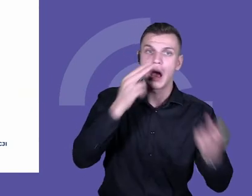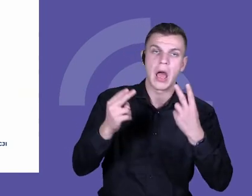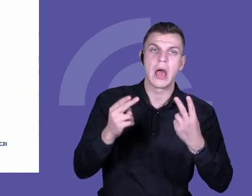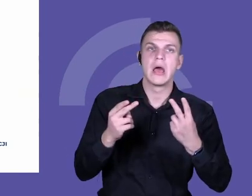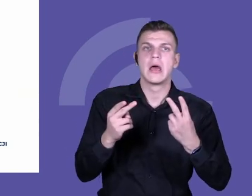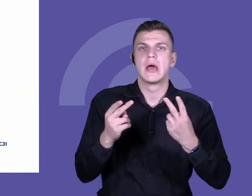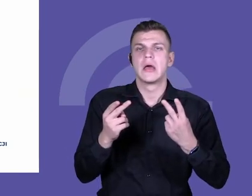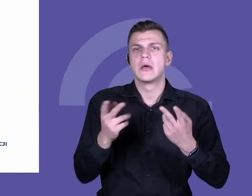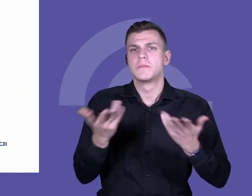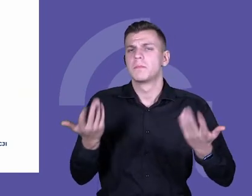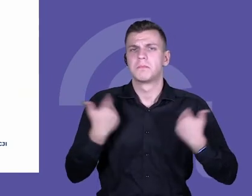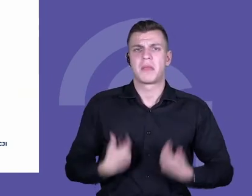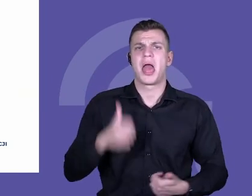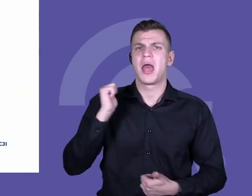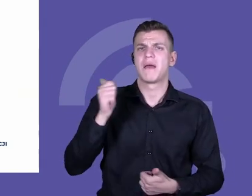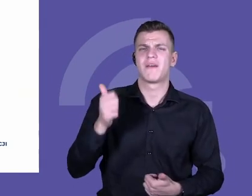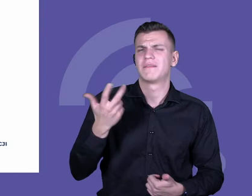obraz,